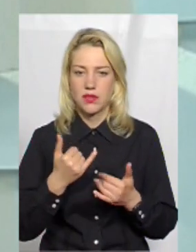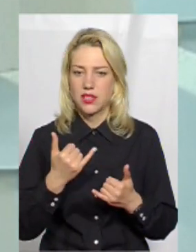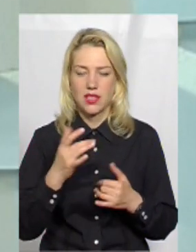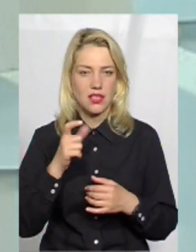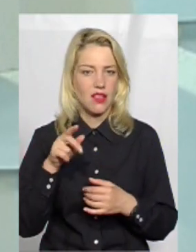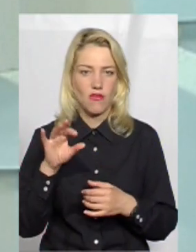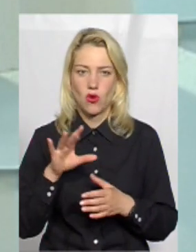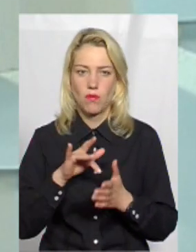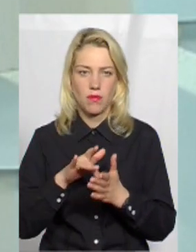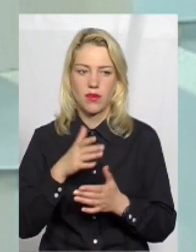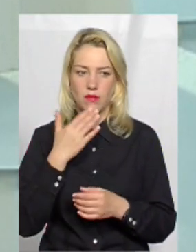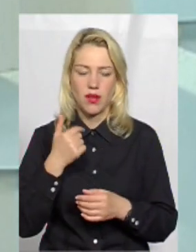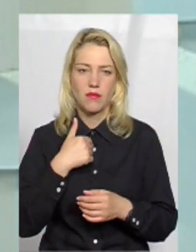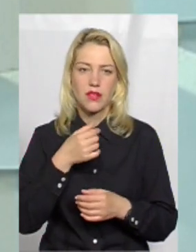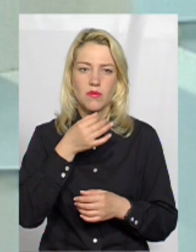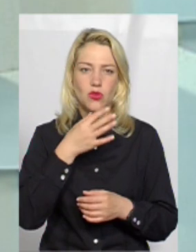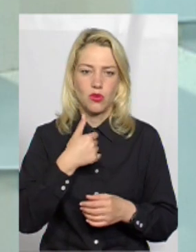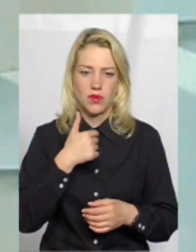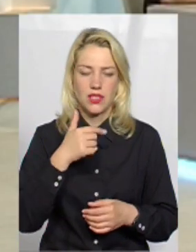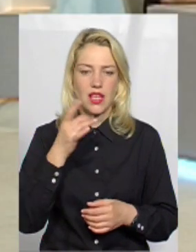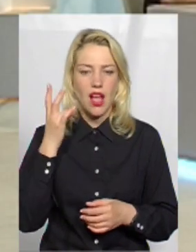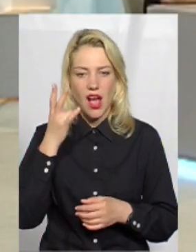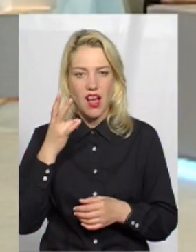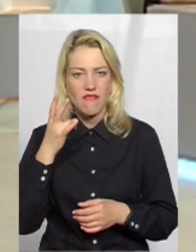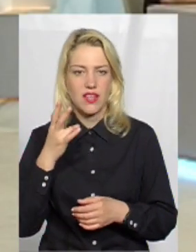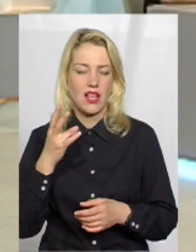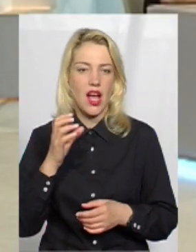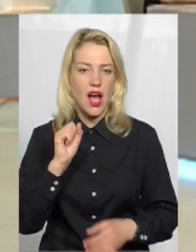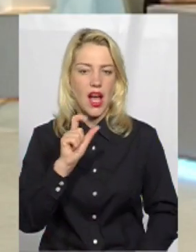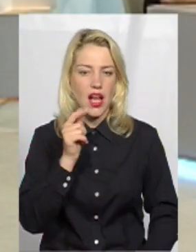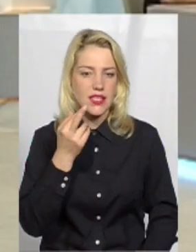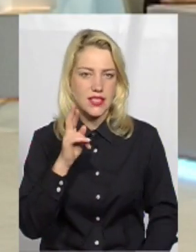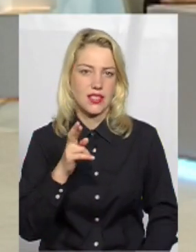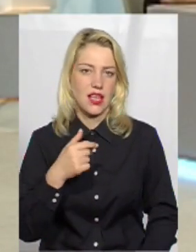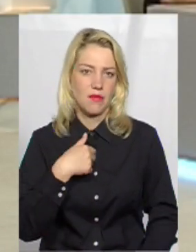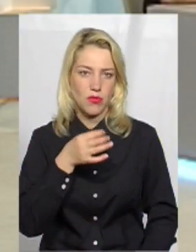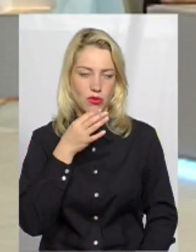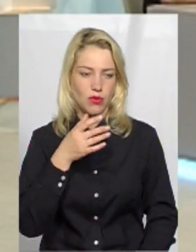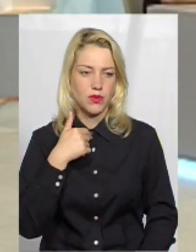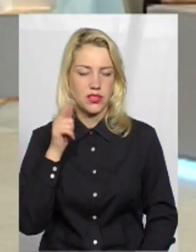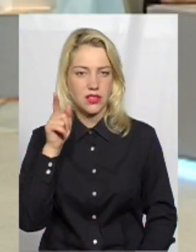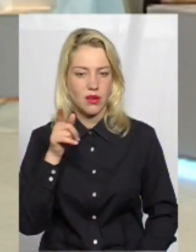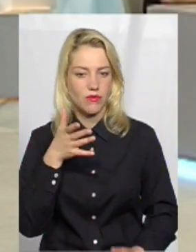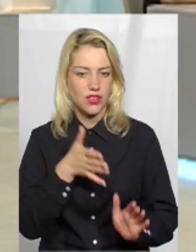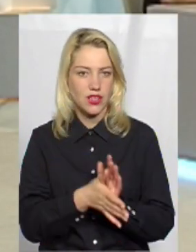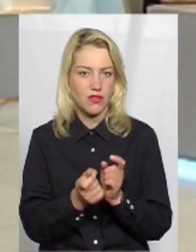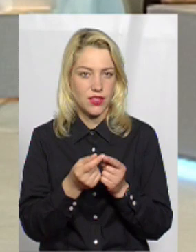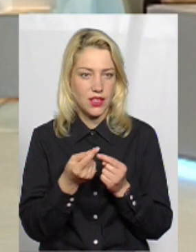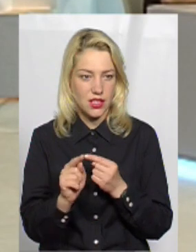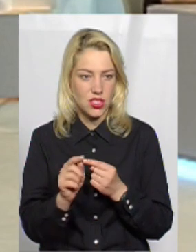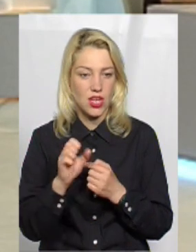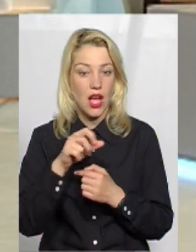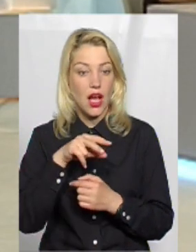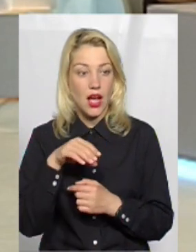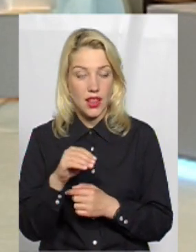подорожую, якби мене там цікавить Африка, Азія, там більш віддалені регіони. Звичайно, що там вже витрати зовсім інші. От,